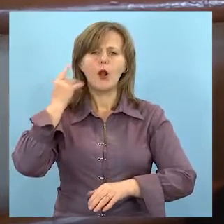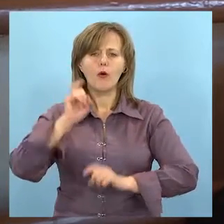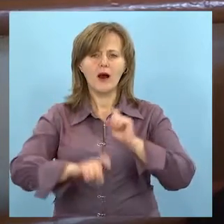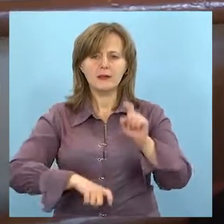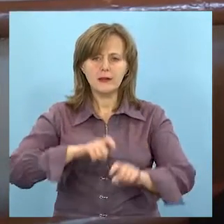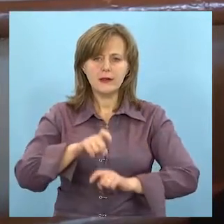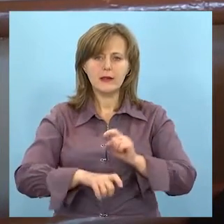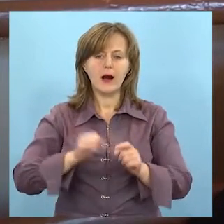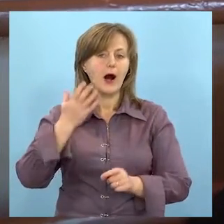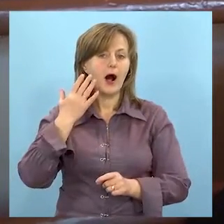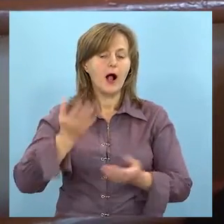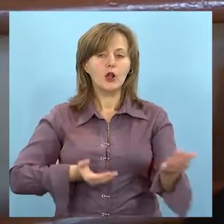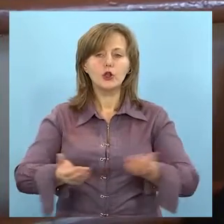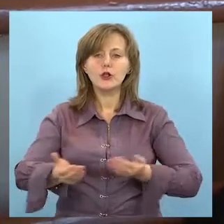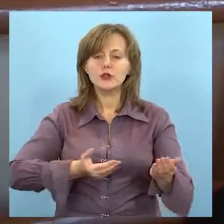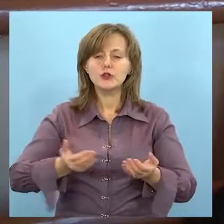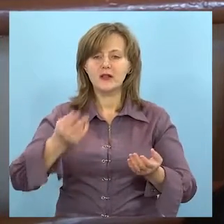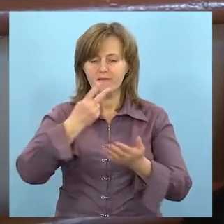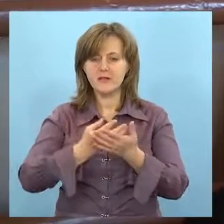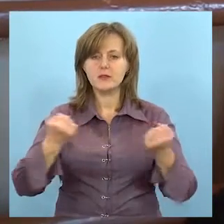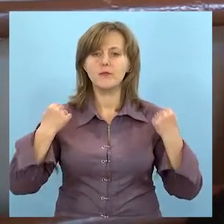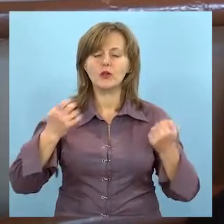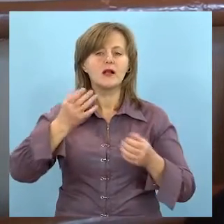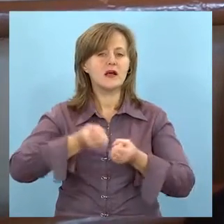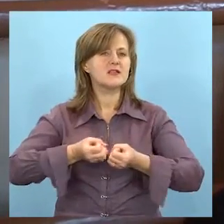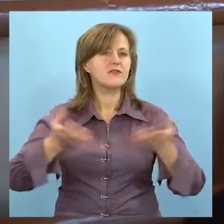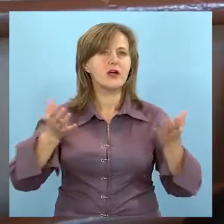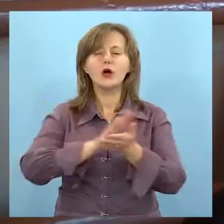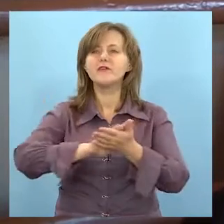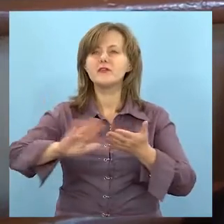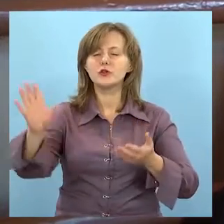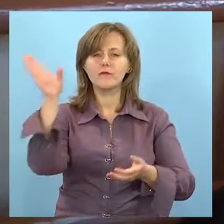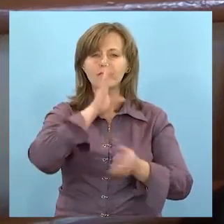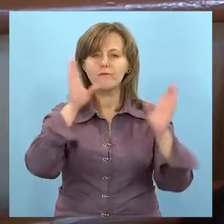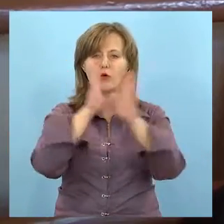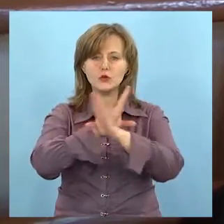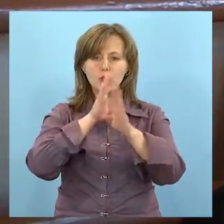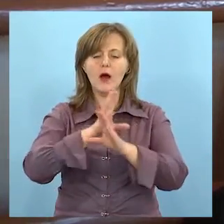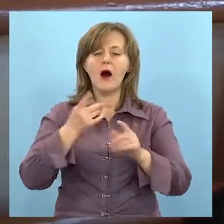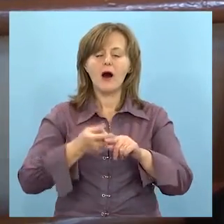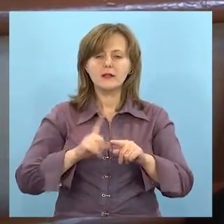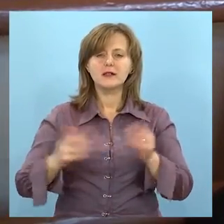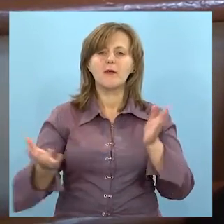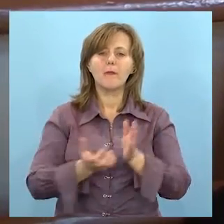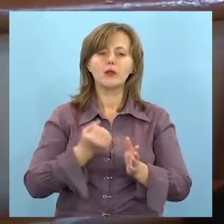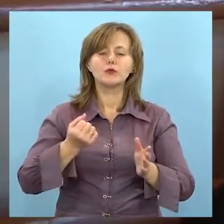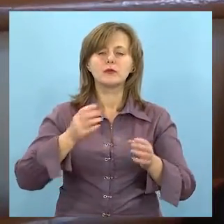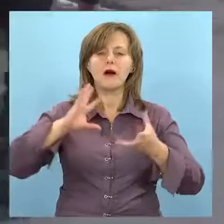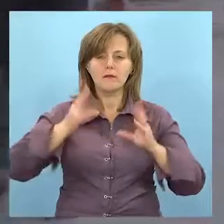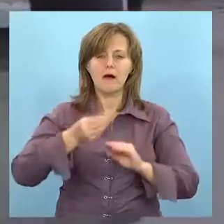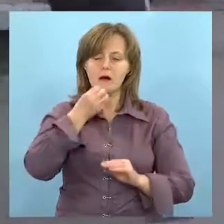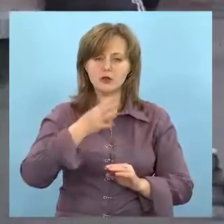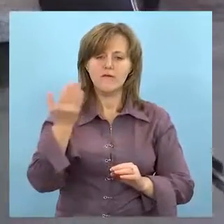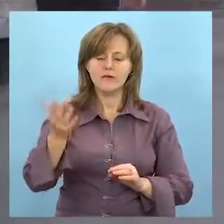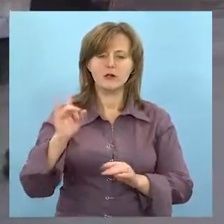плаванням, хоч легкій атлетикій. А лыжний вид спорта на свежем воздухі. От цього виграє только ваш ребінок,